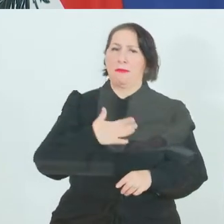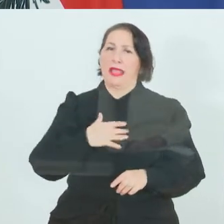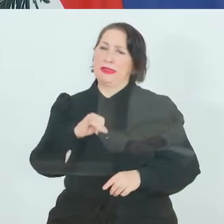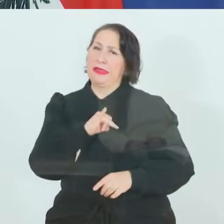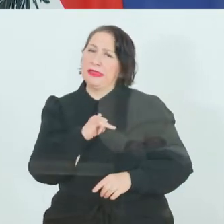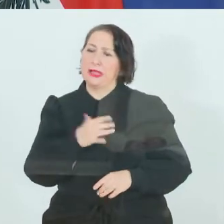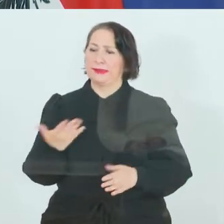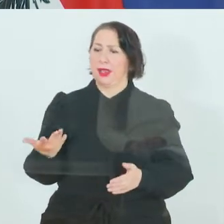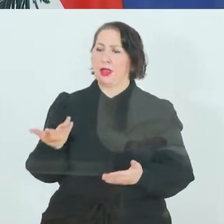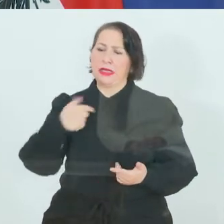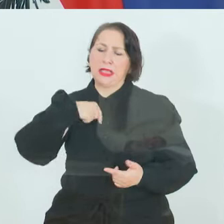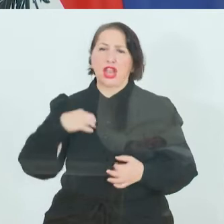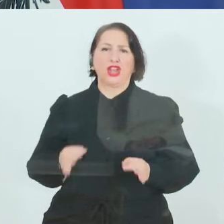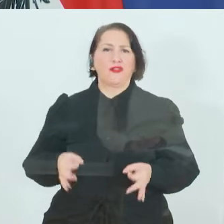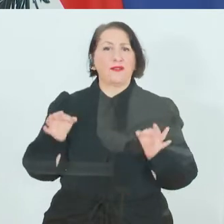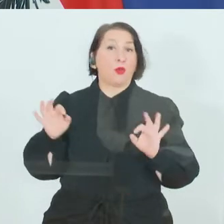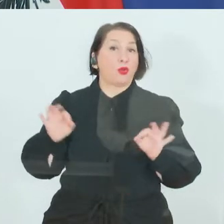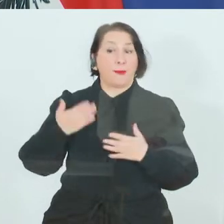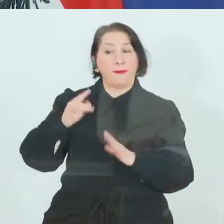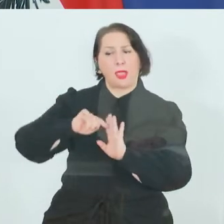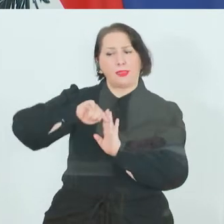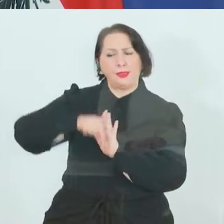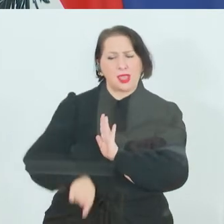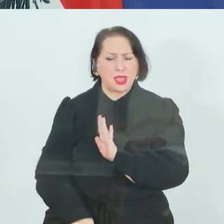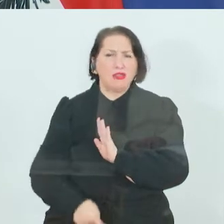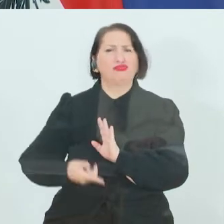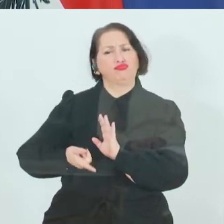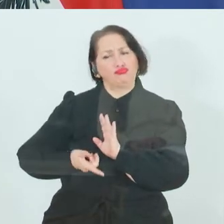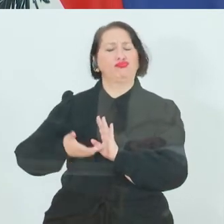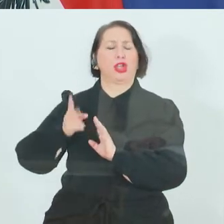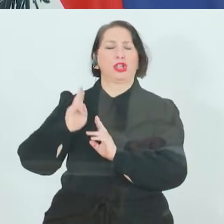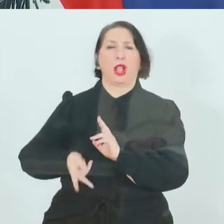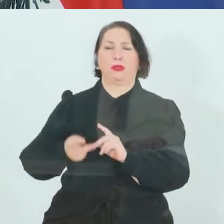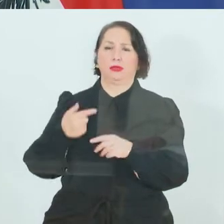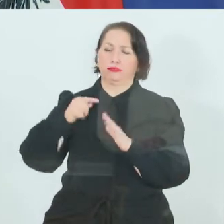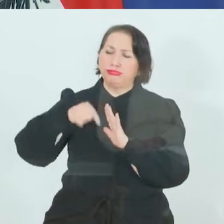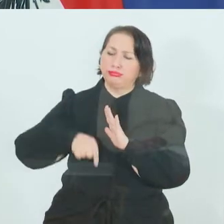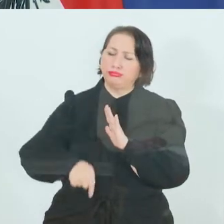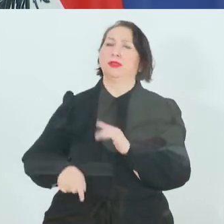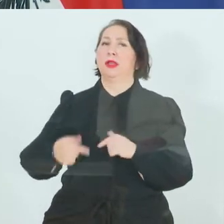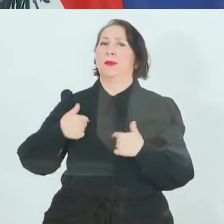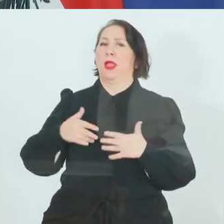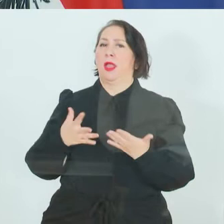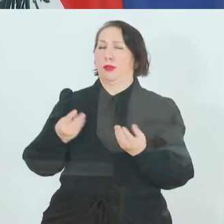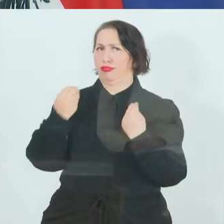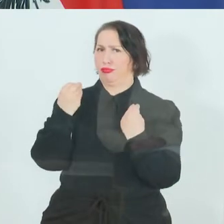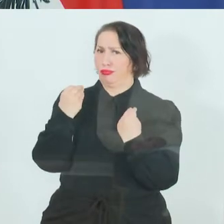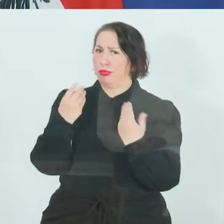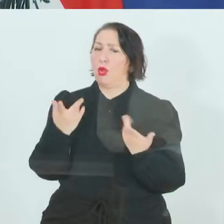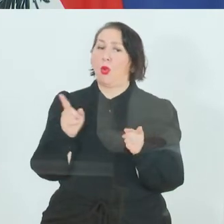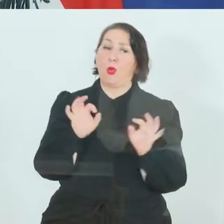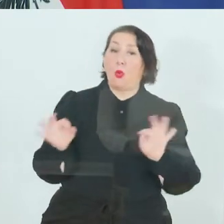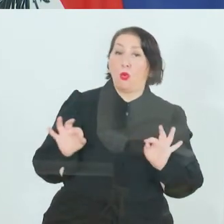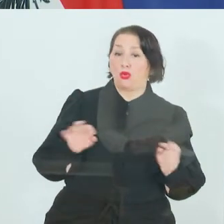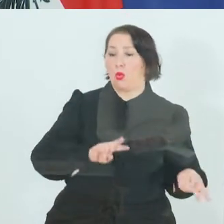kann ich mich noch tiefer in meiner Qualifikation weiterbilden oder wo kann ich mich umschulen lassen und hier eine